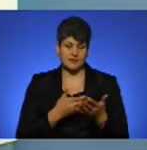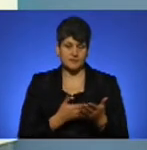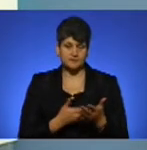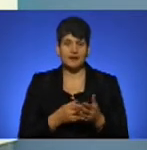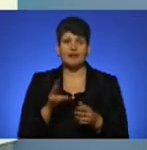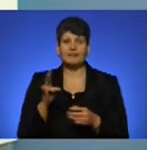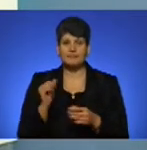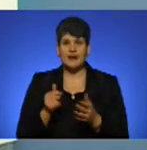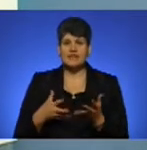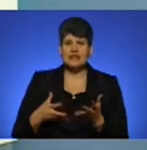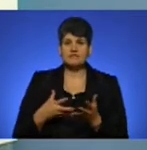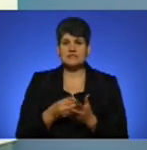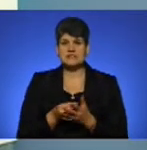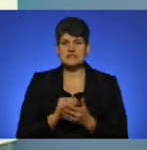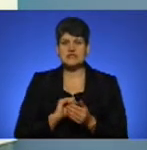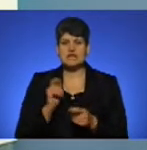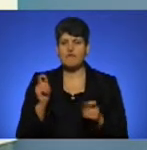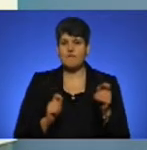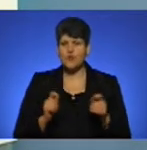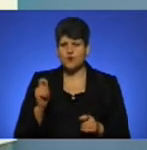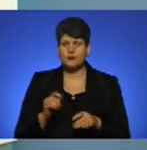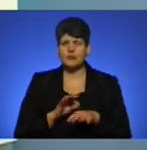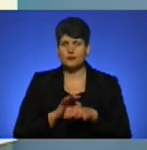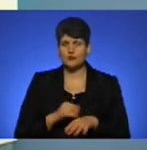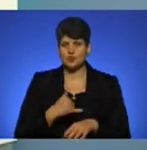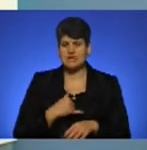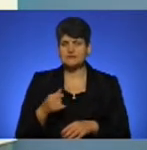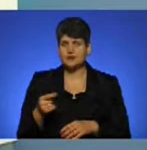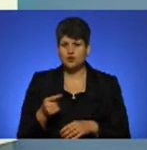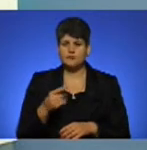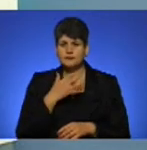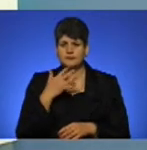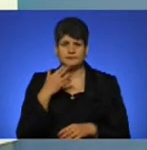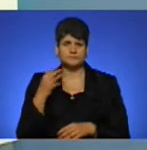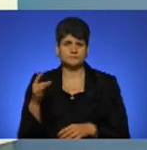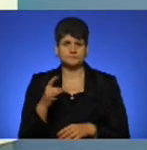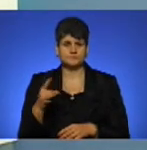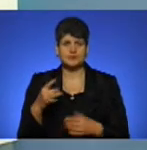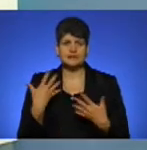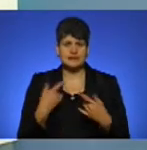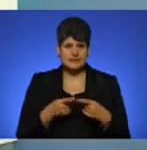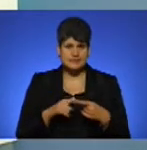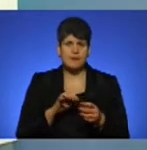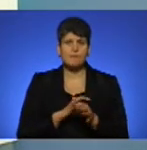інвестиційних форумах, які останні декілька років проводяться в нас в Тернополі, неодноразово цей проєкт Тернопільського аеропорту подавали як